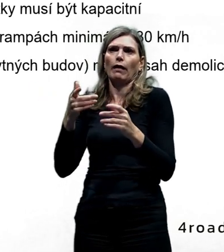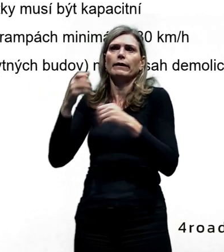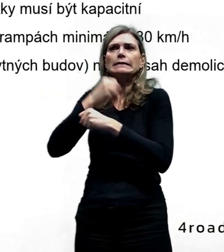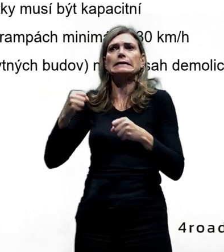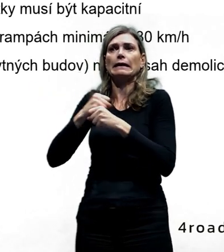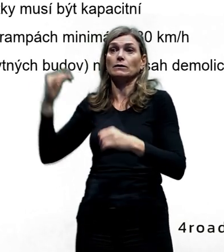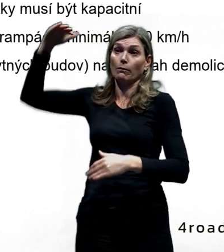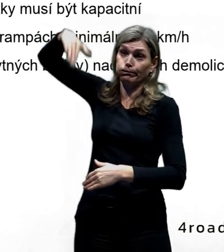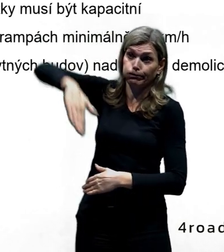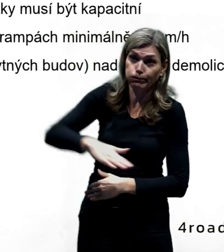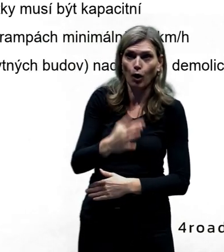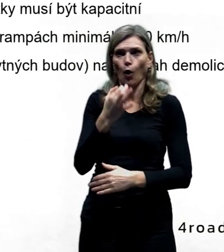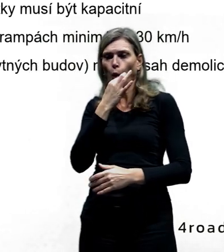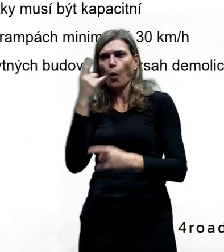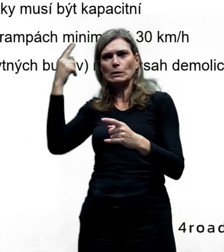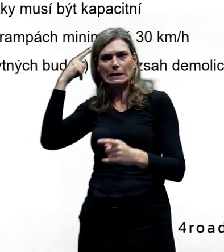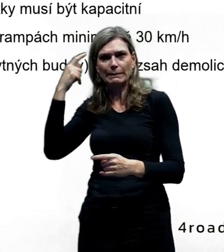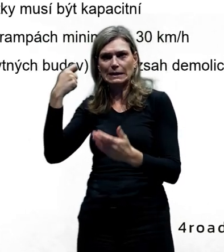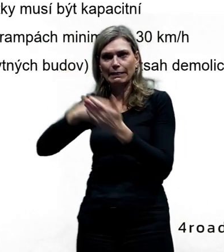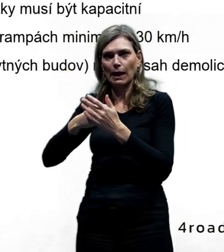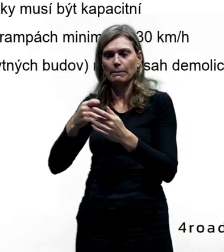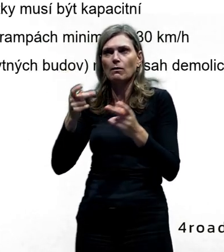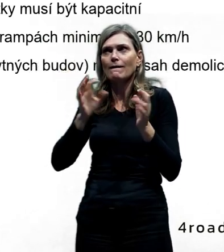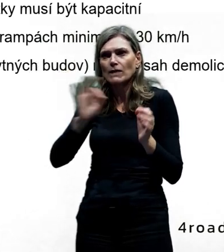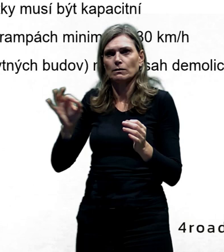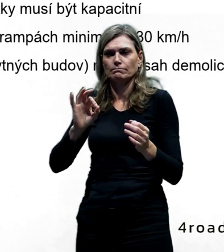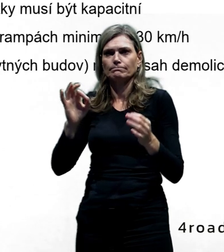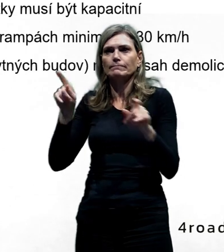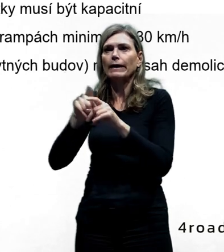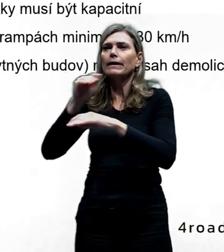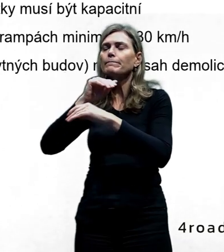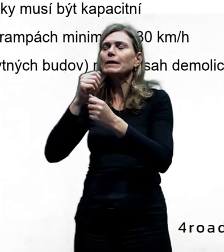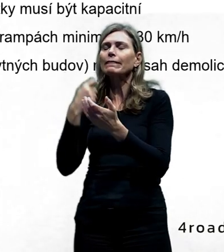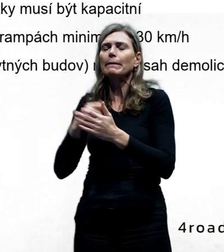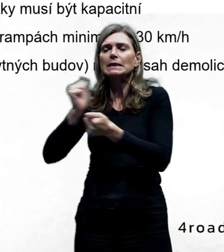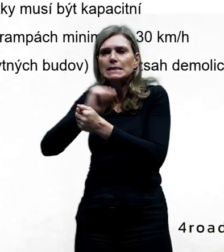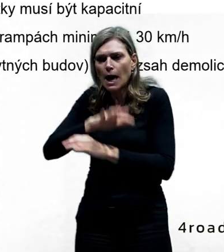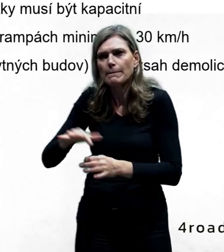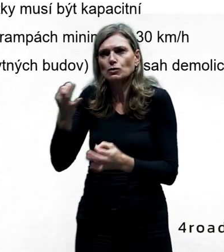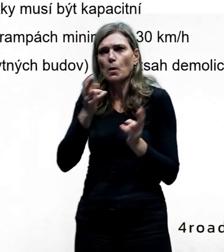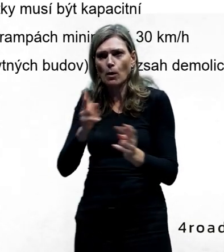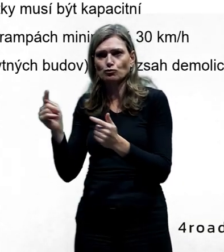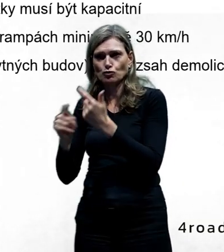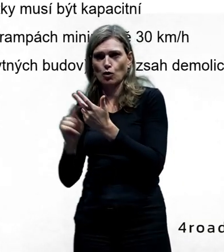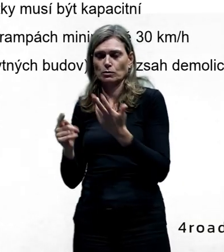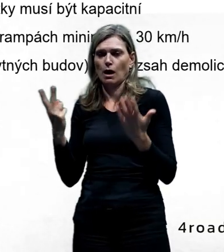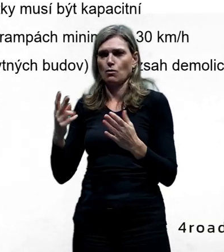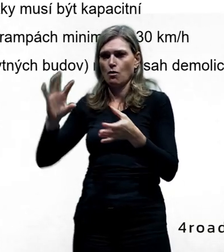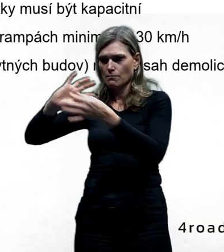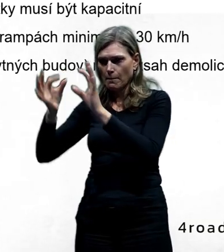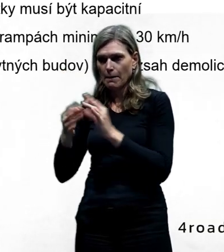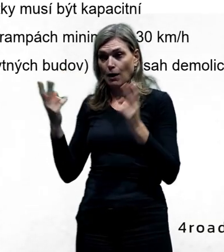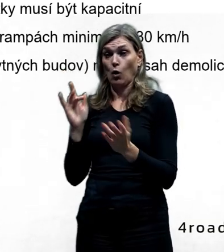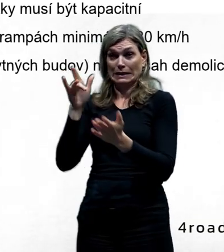atd. Musíme zachovat maximum povrchových vazeb. Tím je myšleno to, že se z toho nemá stát tunelový